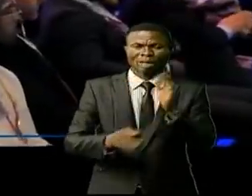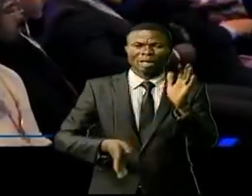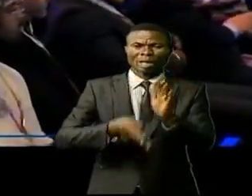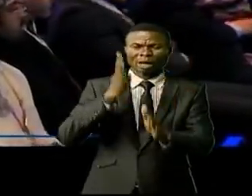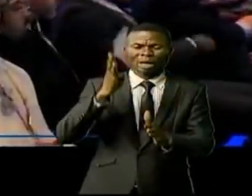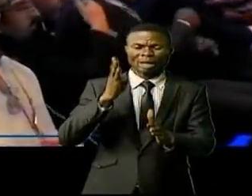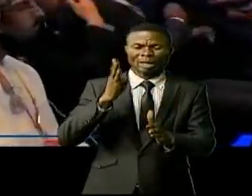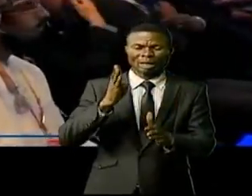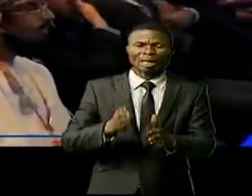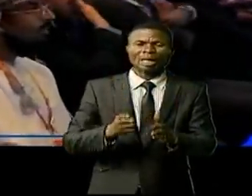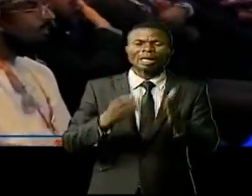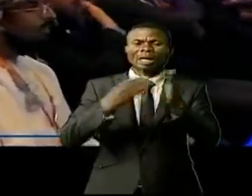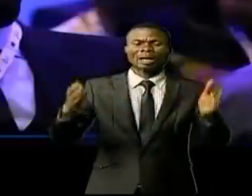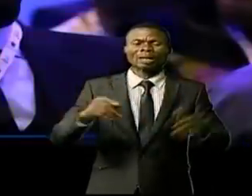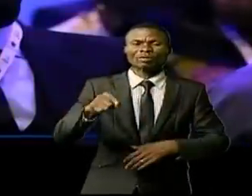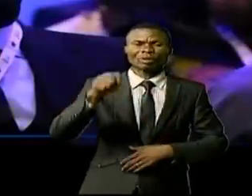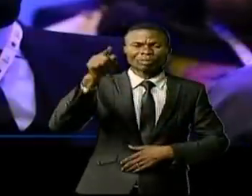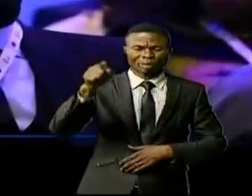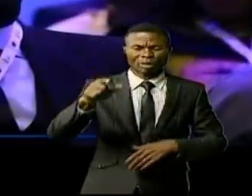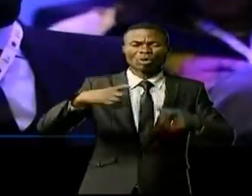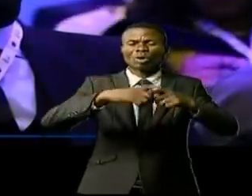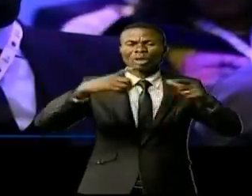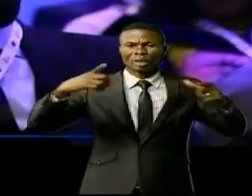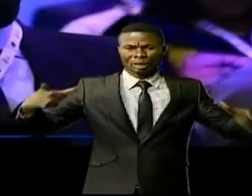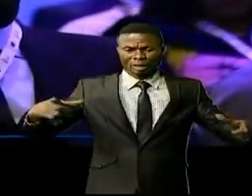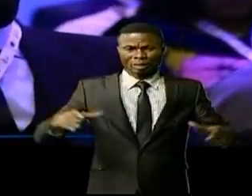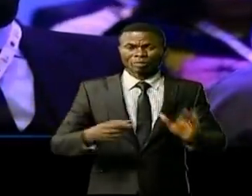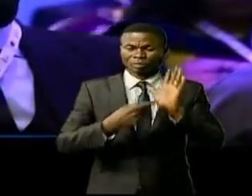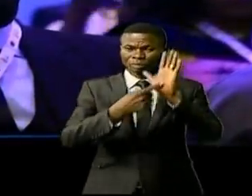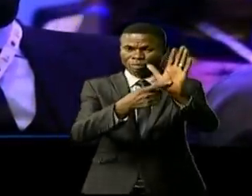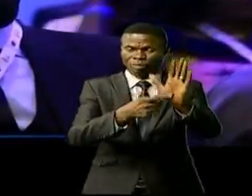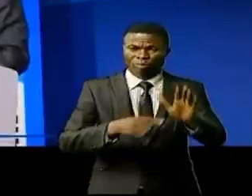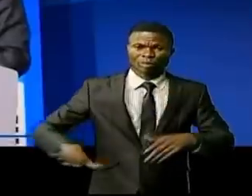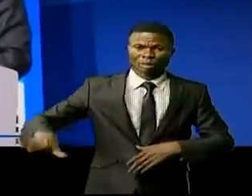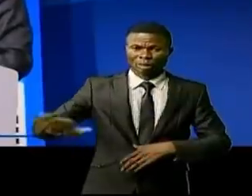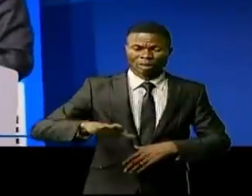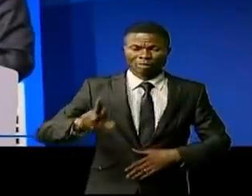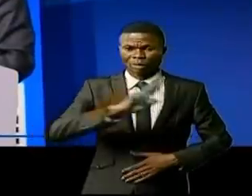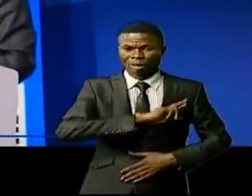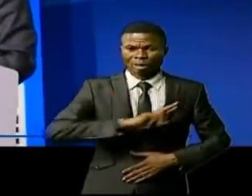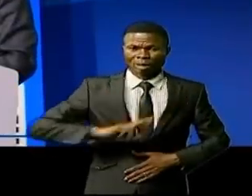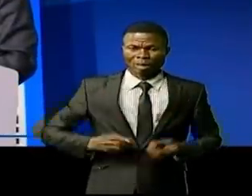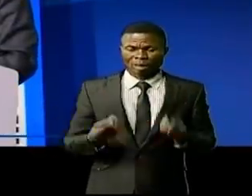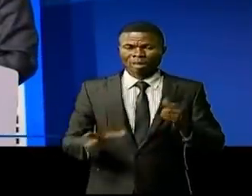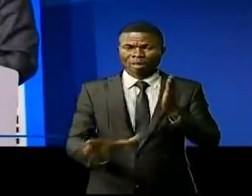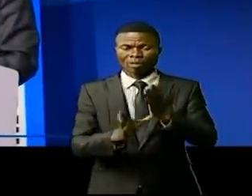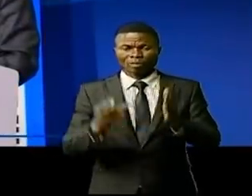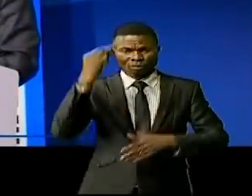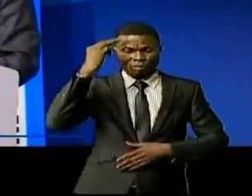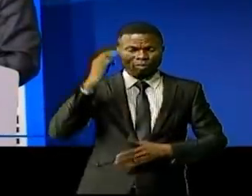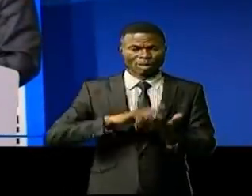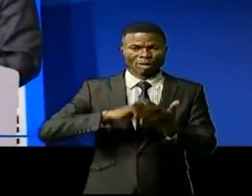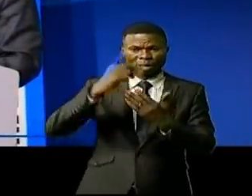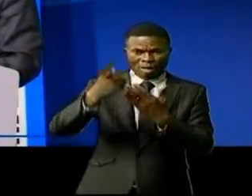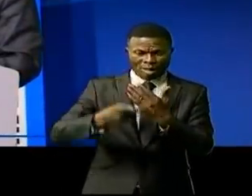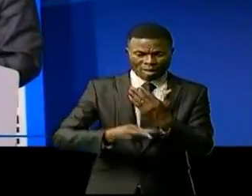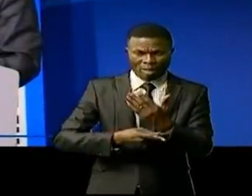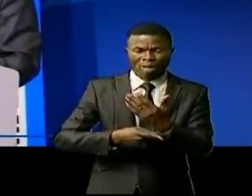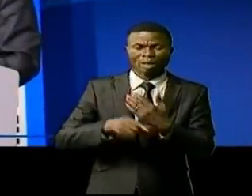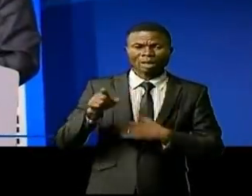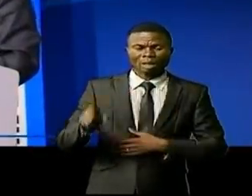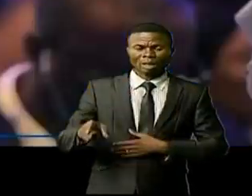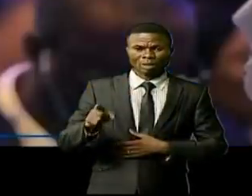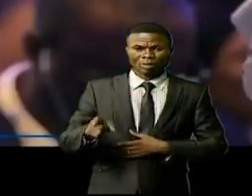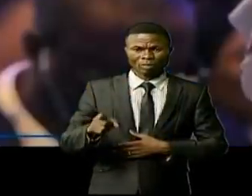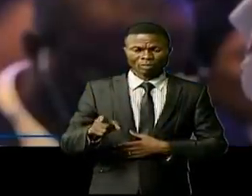'hectares des terres arables. Lors de la présentation pays de l'RDC, le vice-ministre au plan Crispim Badou Panzou